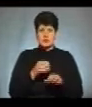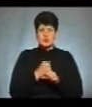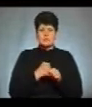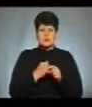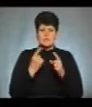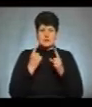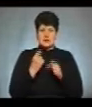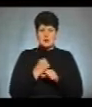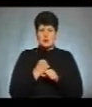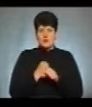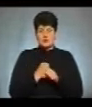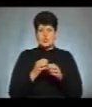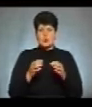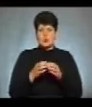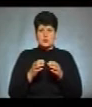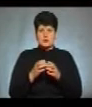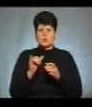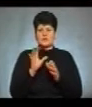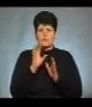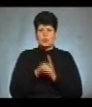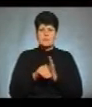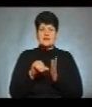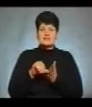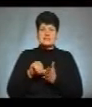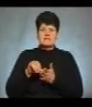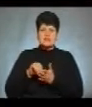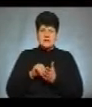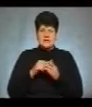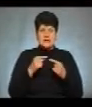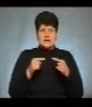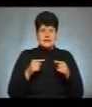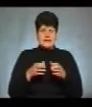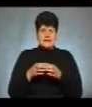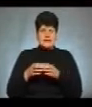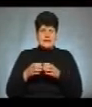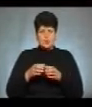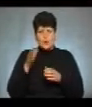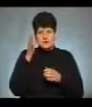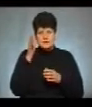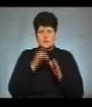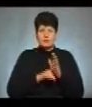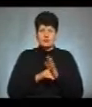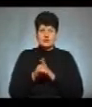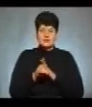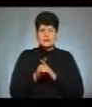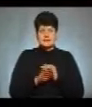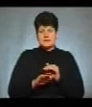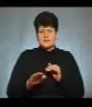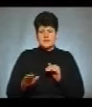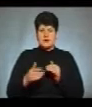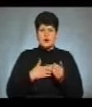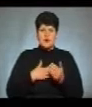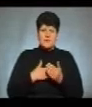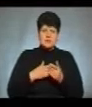велика робоча група, куди входили представники різних ланок освіти, починаючи з дошкільної, громадських